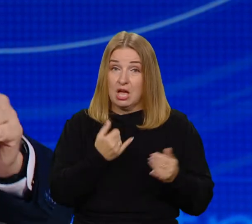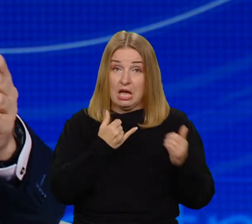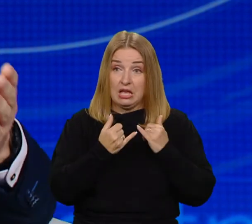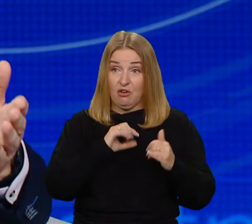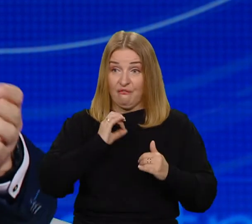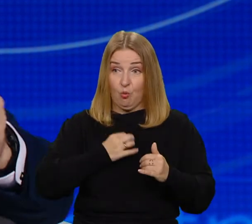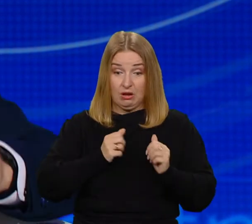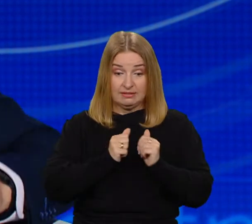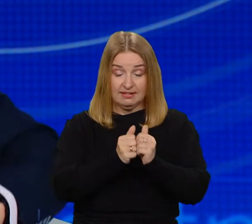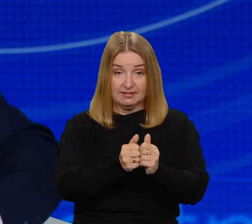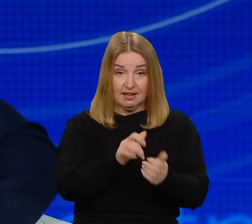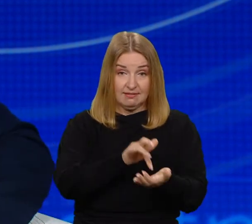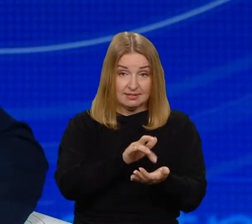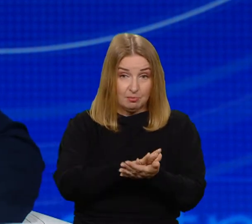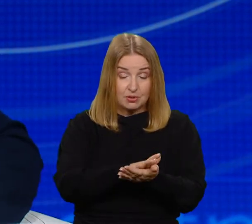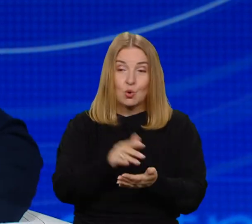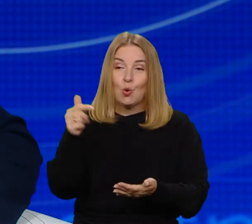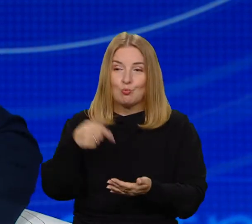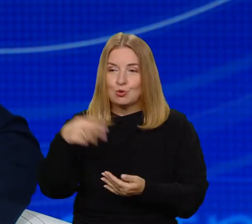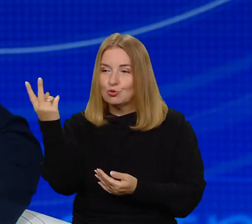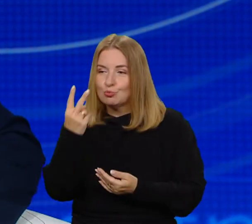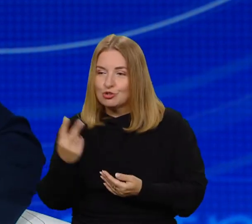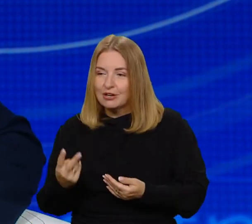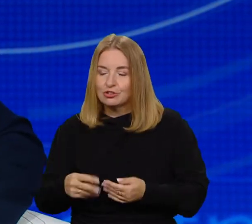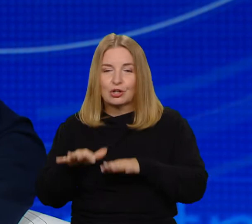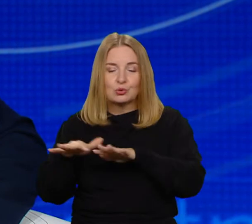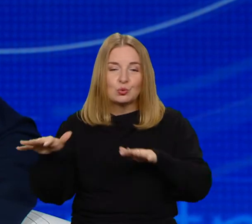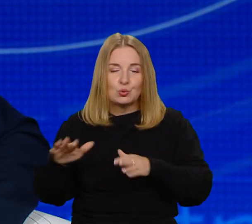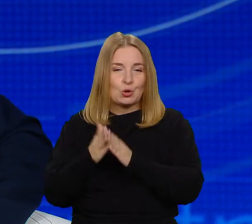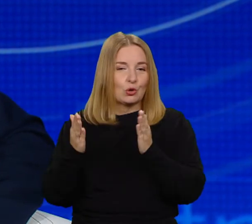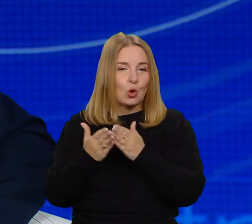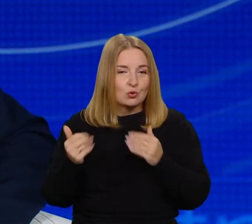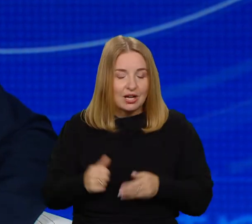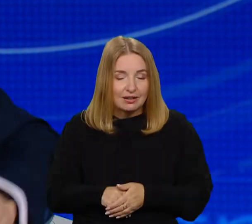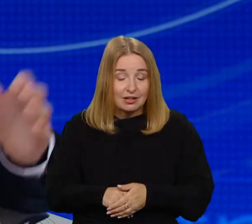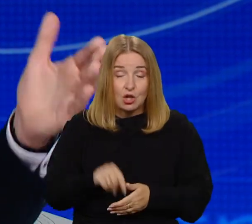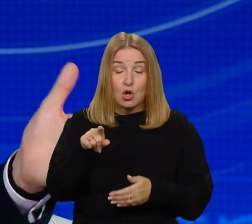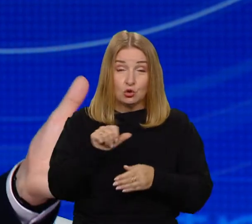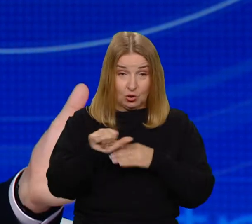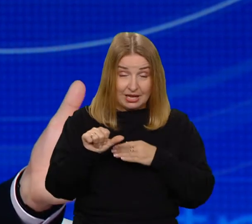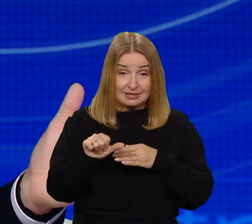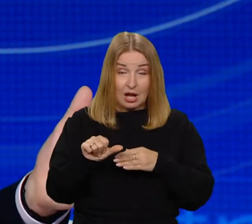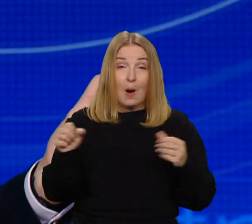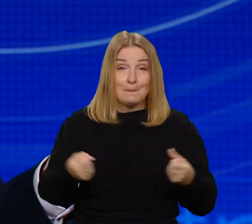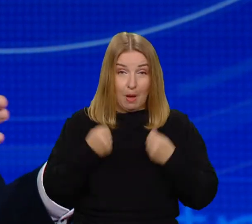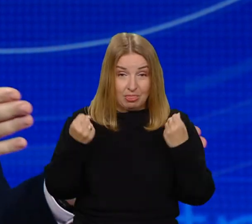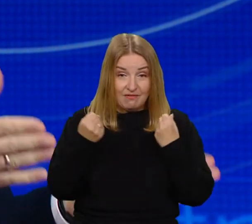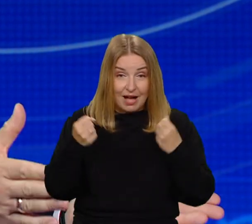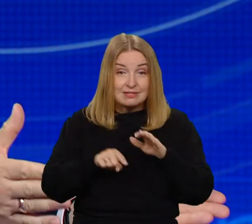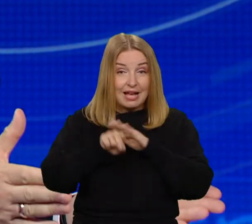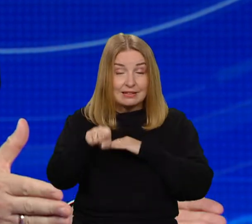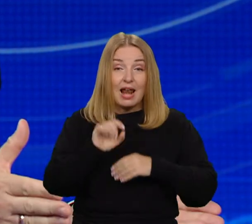To jest, panie profesorze, sposób motywowania młodych ludzi? Chcesz powiedzieć jedno mądre zdanie? To